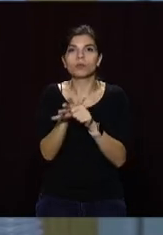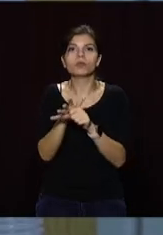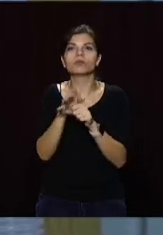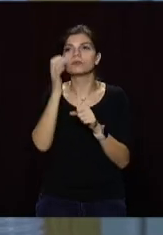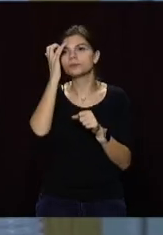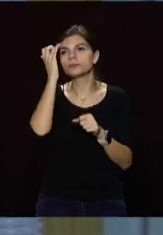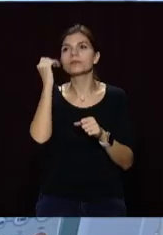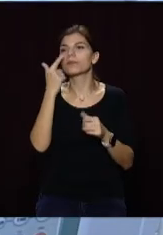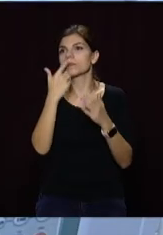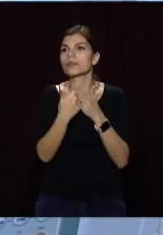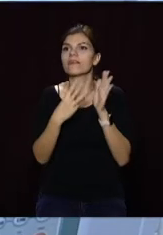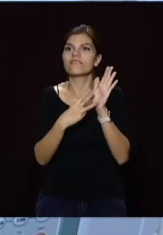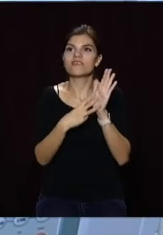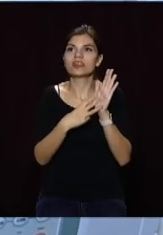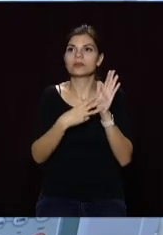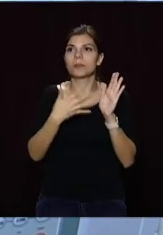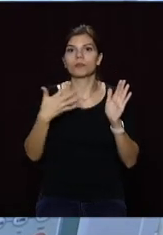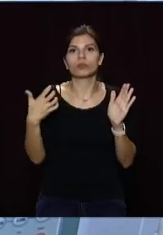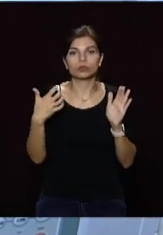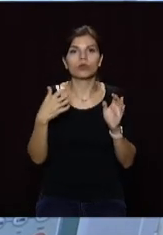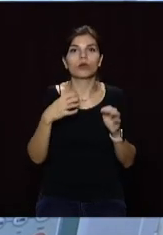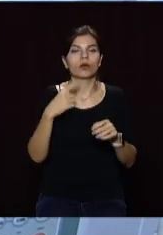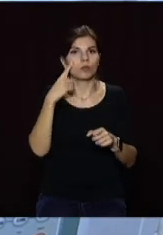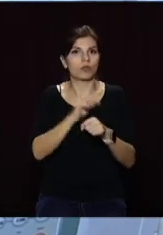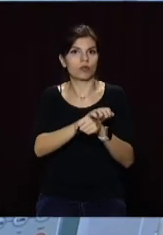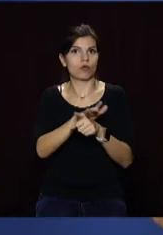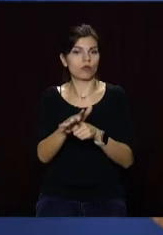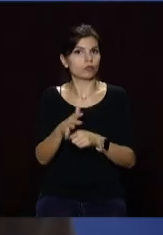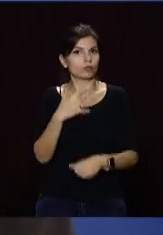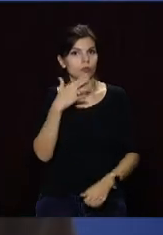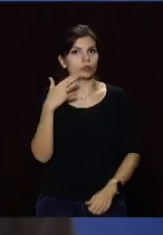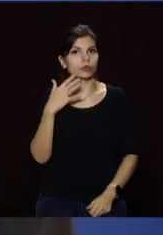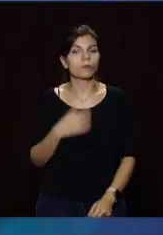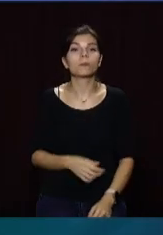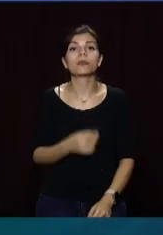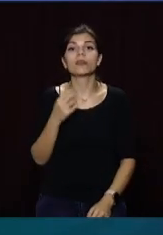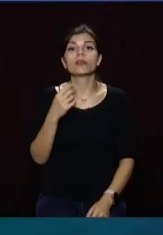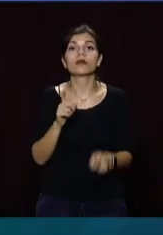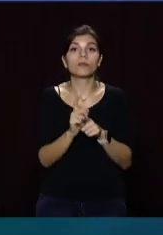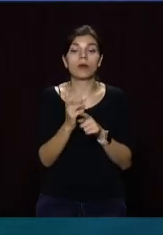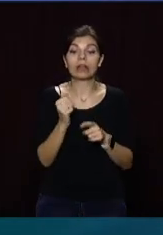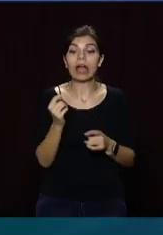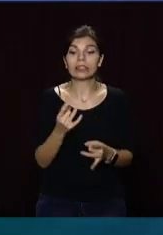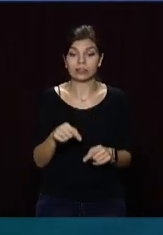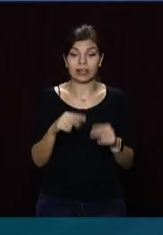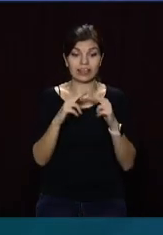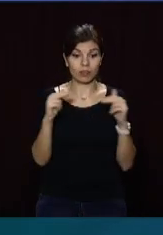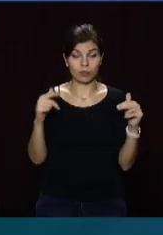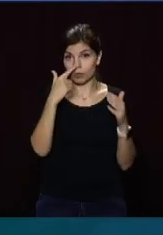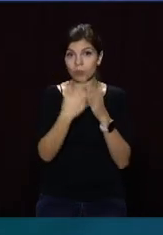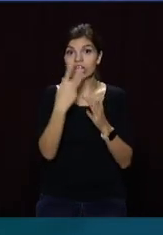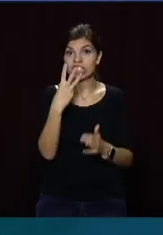зафіксовано майже 8,5 тисяч випадків коронавірусу. Наразі в Дніпропетровській області близько